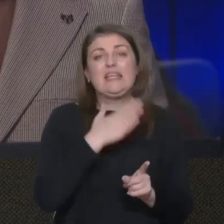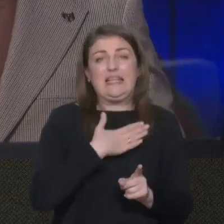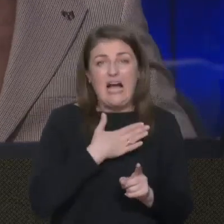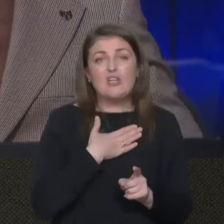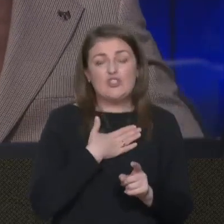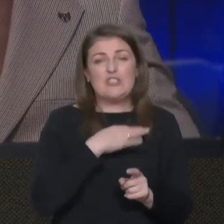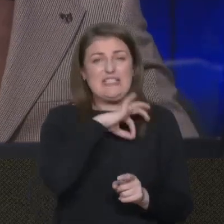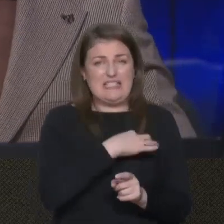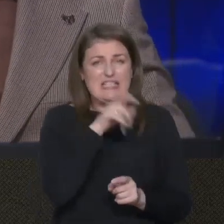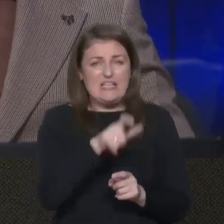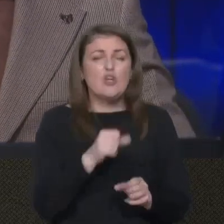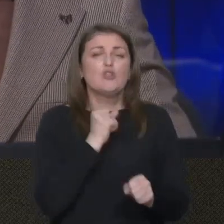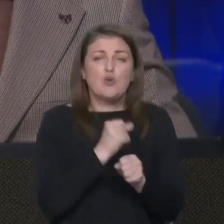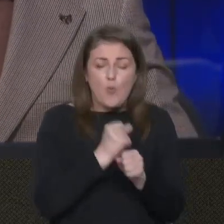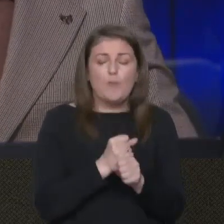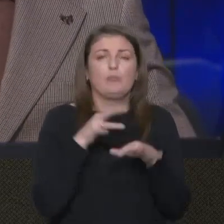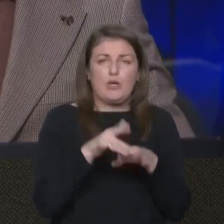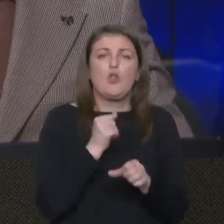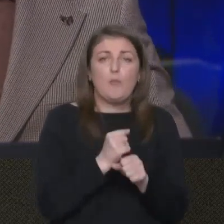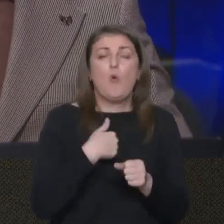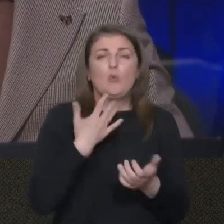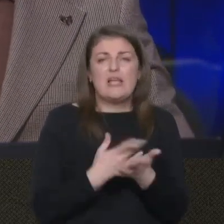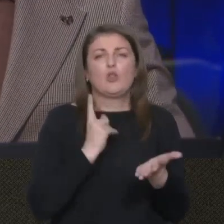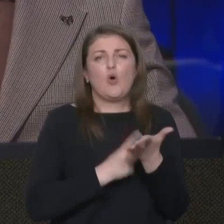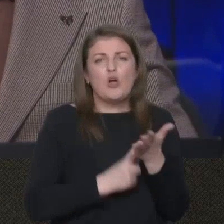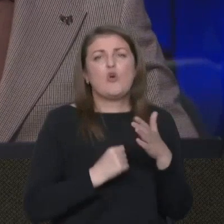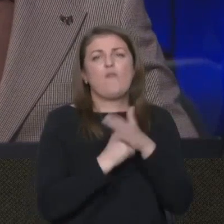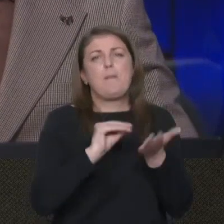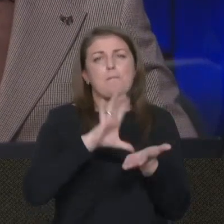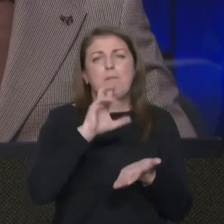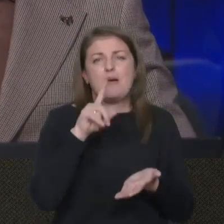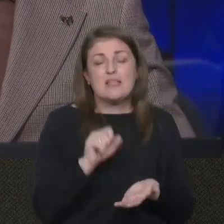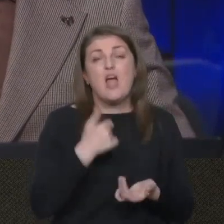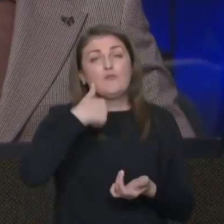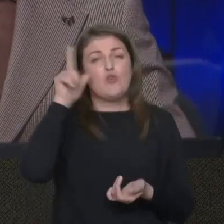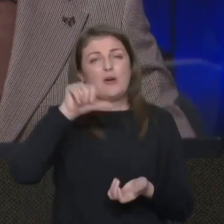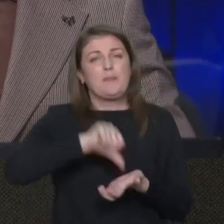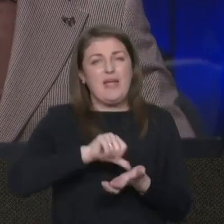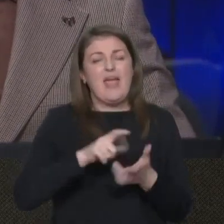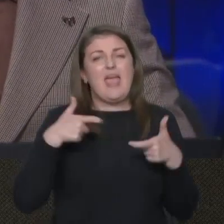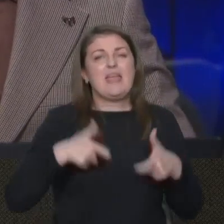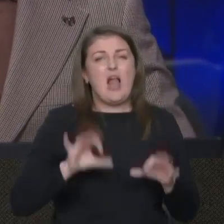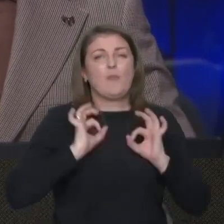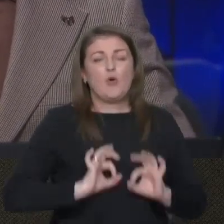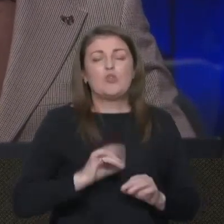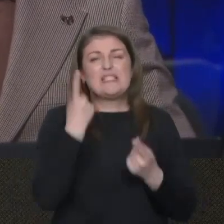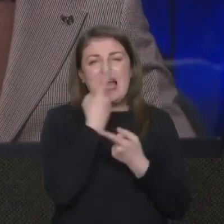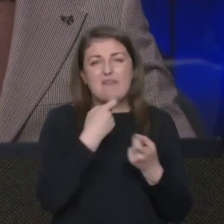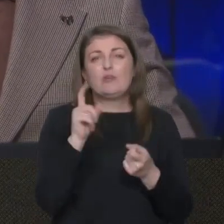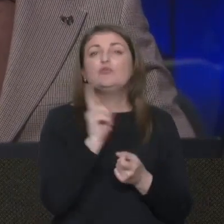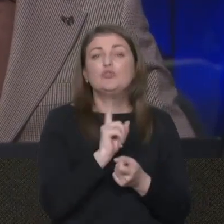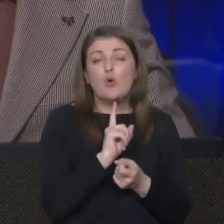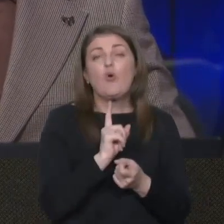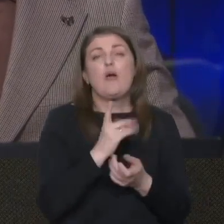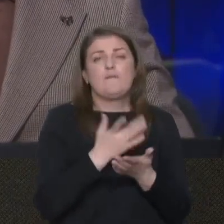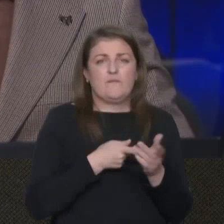слідчі зробили роботу. У нас є доказова база і вчора представник Генерального прокуратури заявив, що висунуті